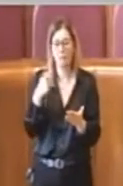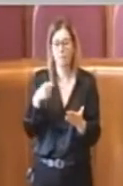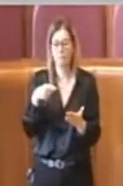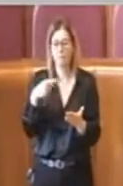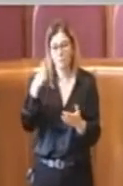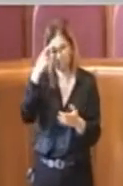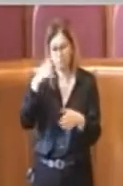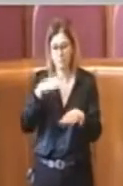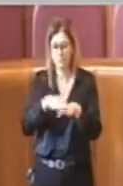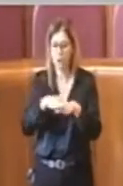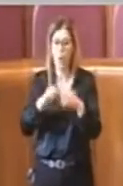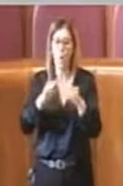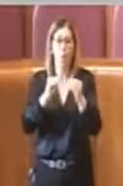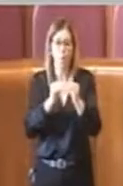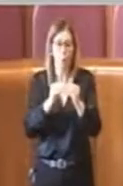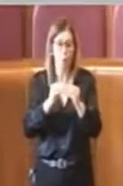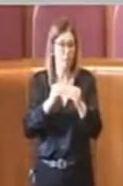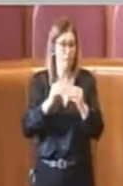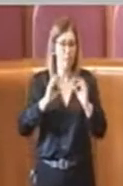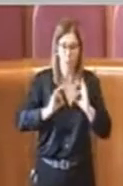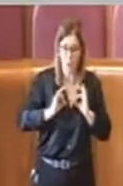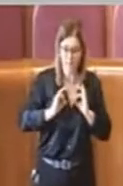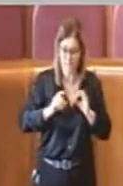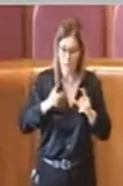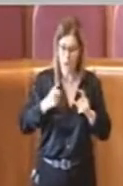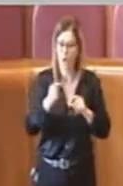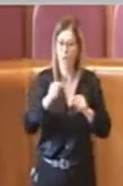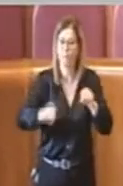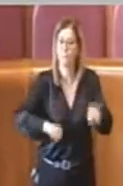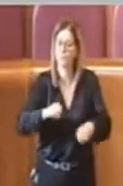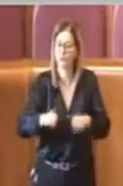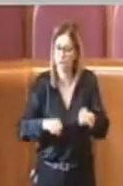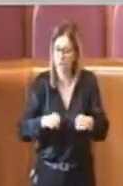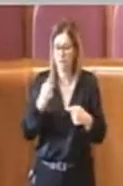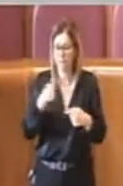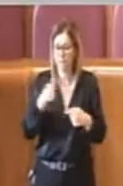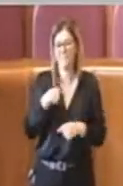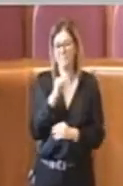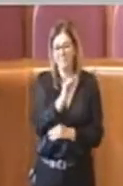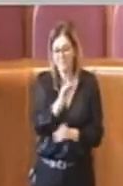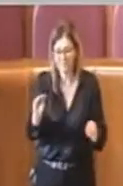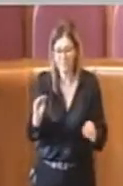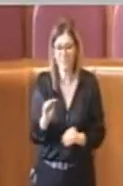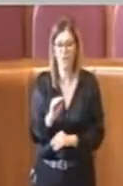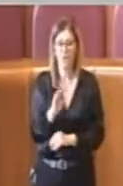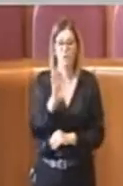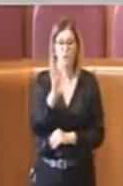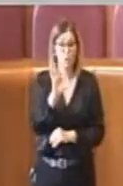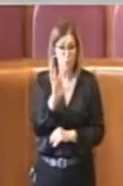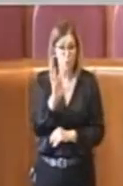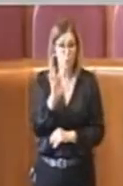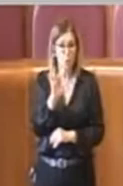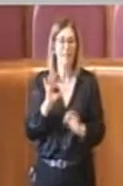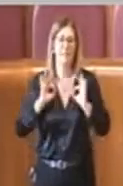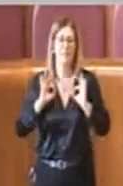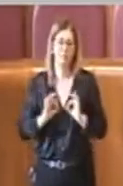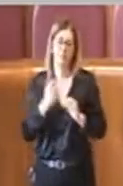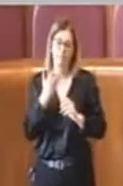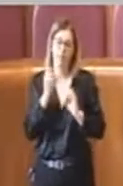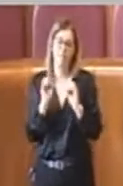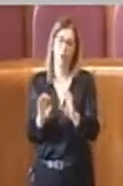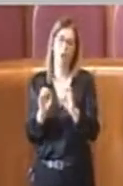l'uso della bicicletta, per cui chiediamo che vengano formati questi 50 agenti.